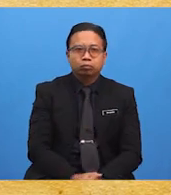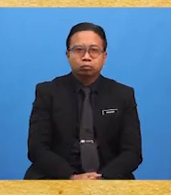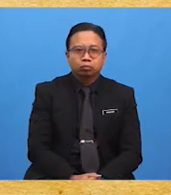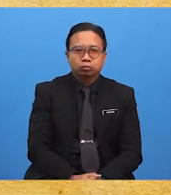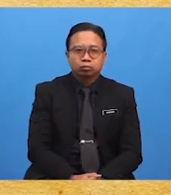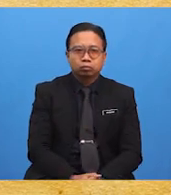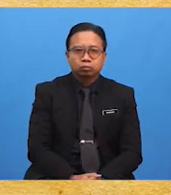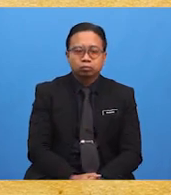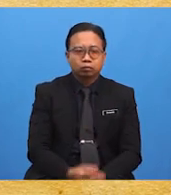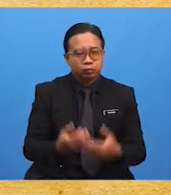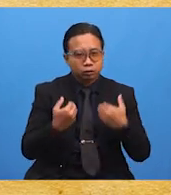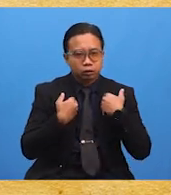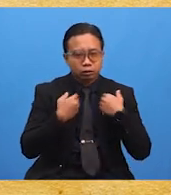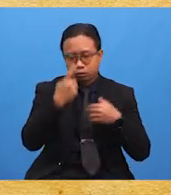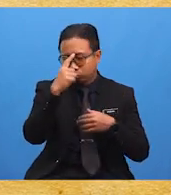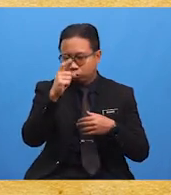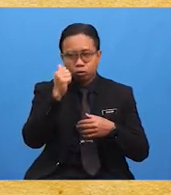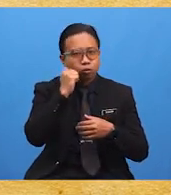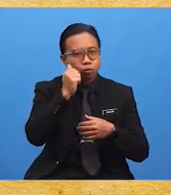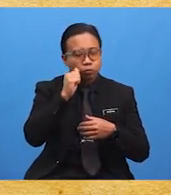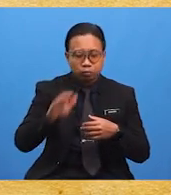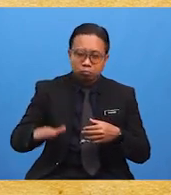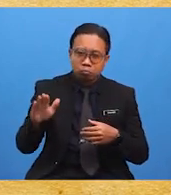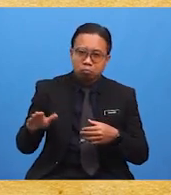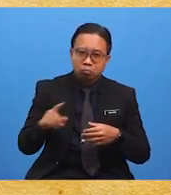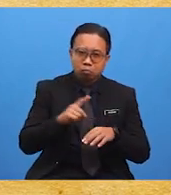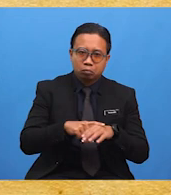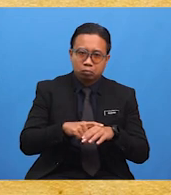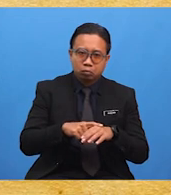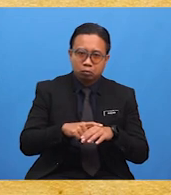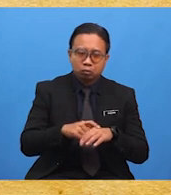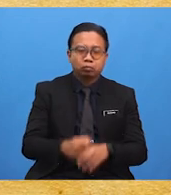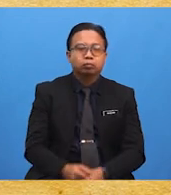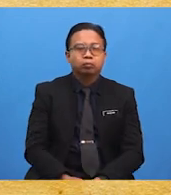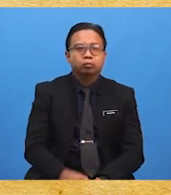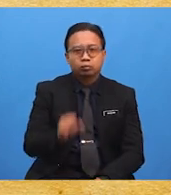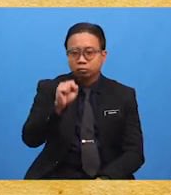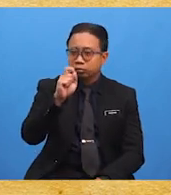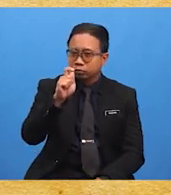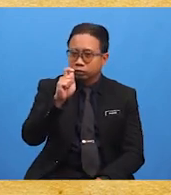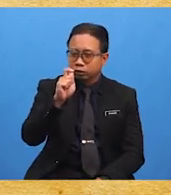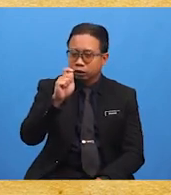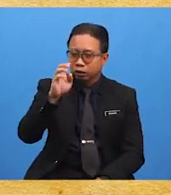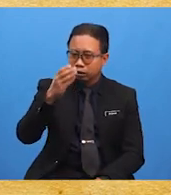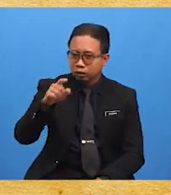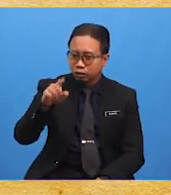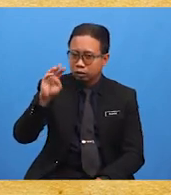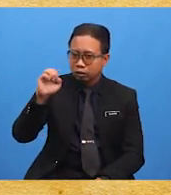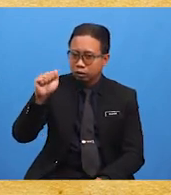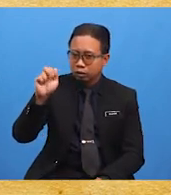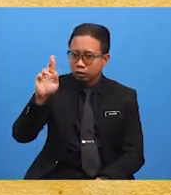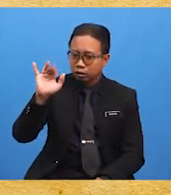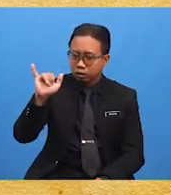untuk anak perempuan terdapat Sekolah St. Teresa dan Sekolah St. Mary di Kuching